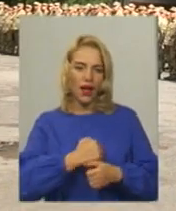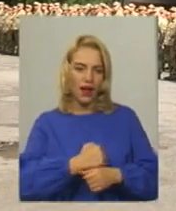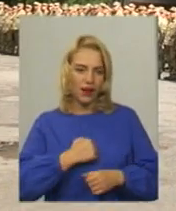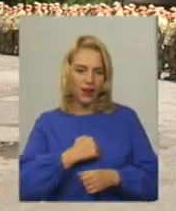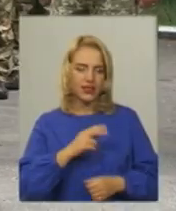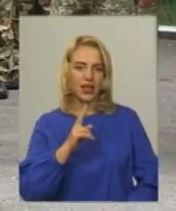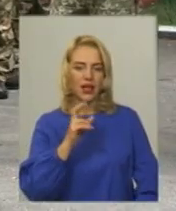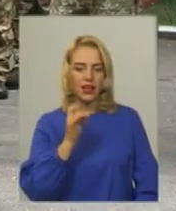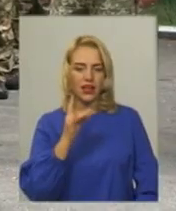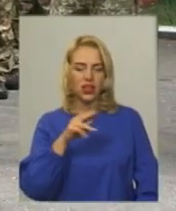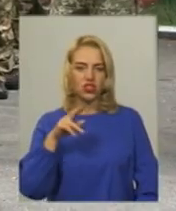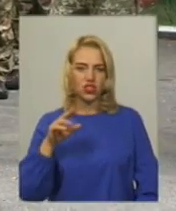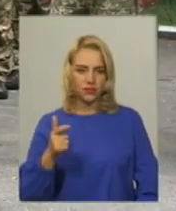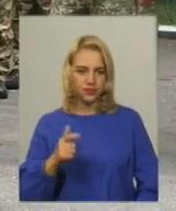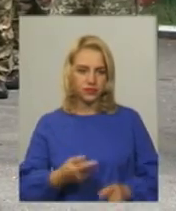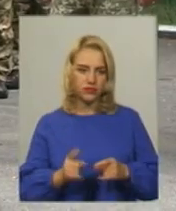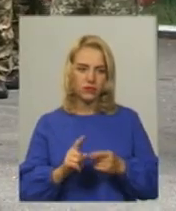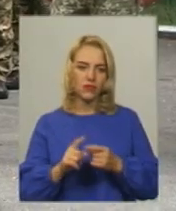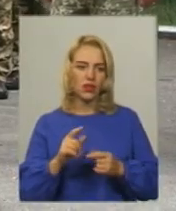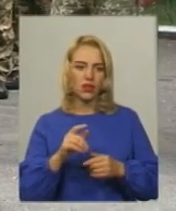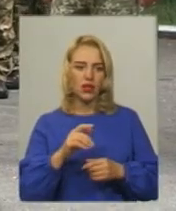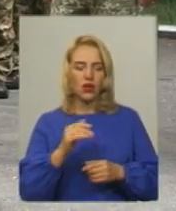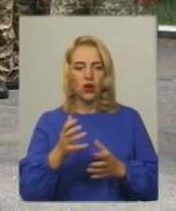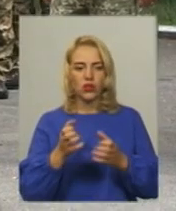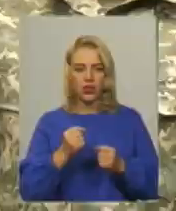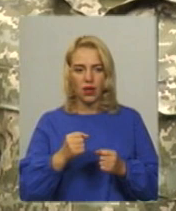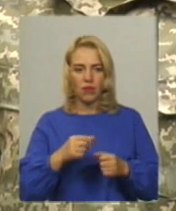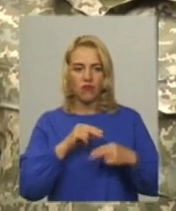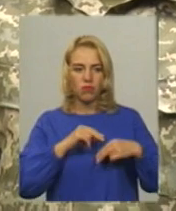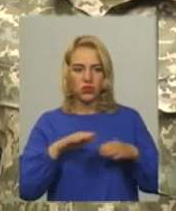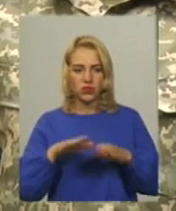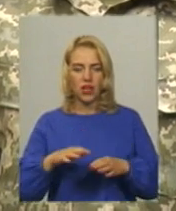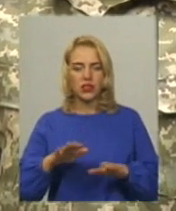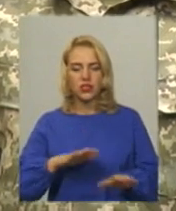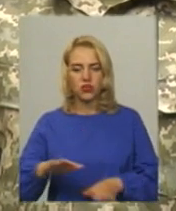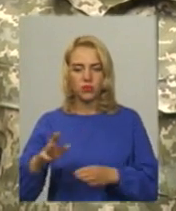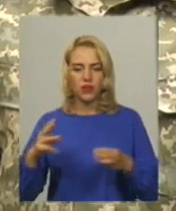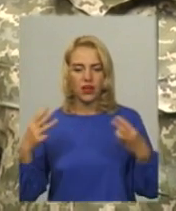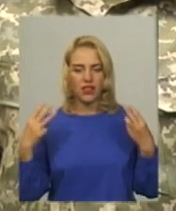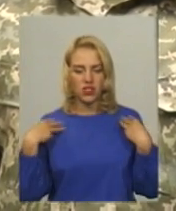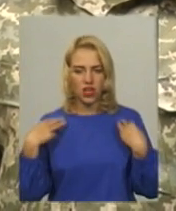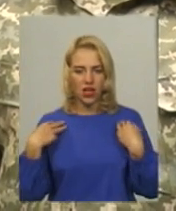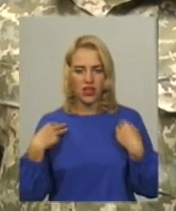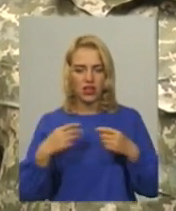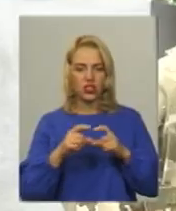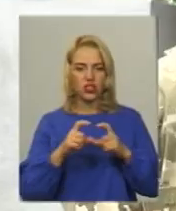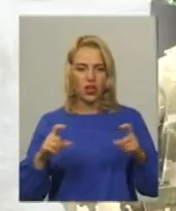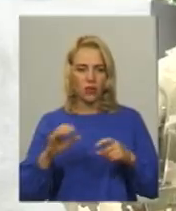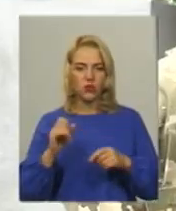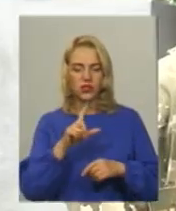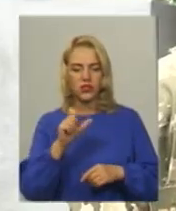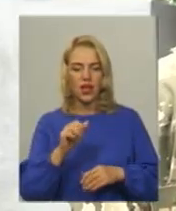запропонували проходити службу в бригаді територіальної оборони Отримав посаду заступника начальника штабу з кадрів та строєвої частини